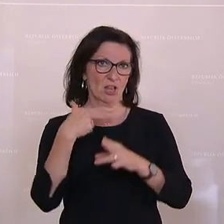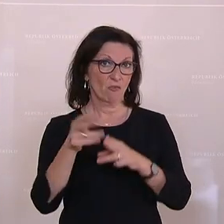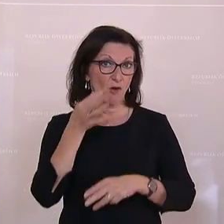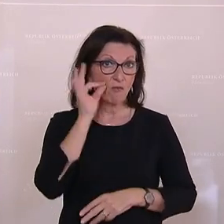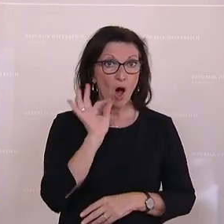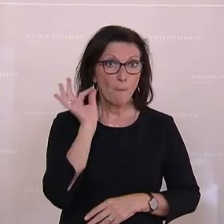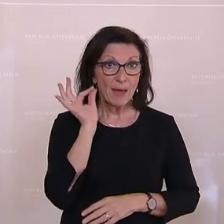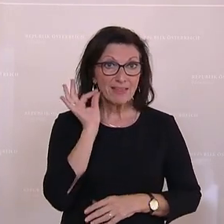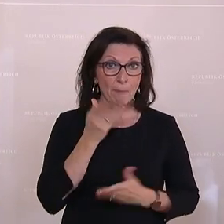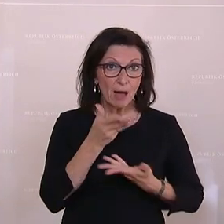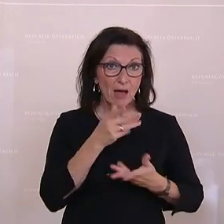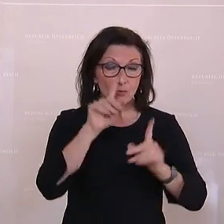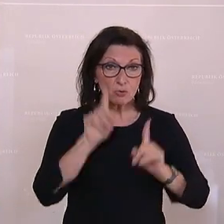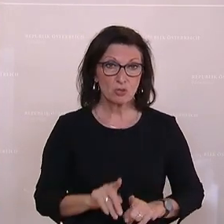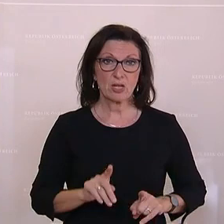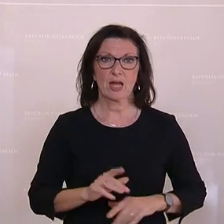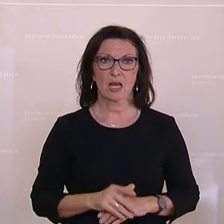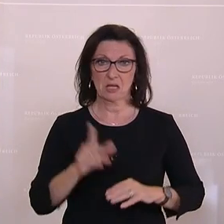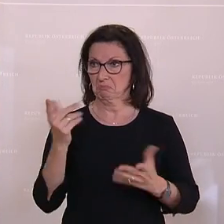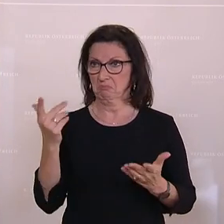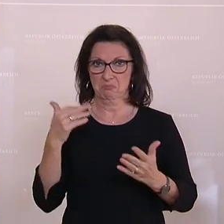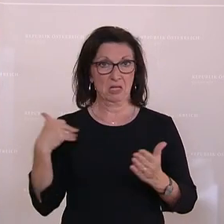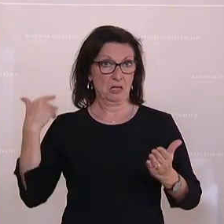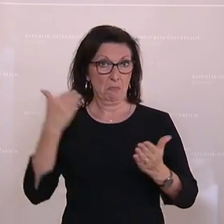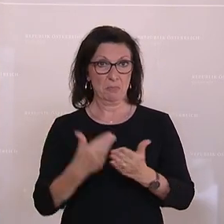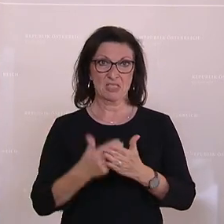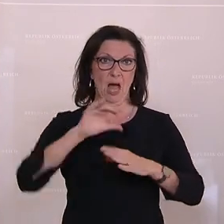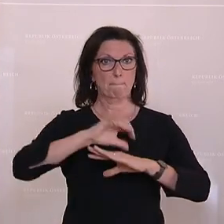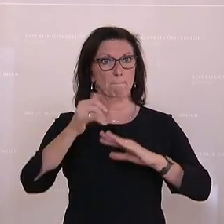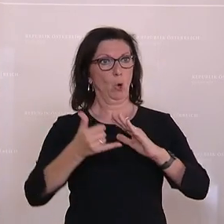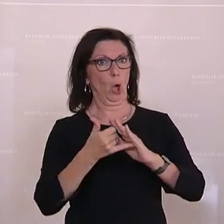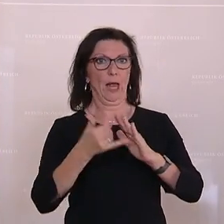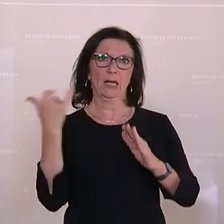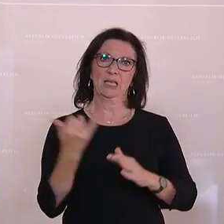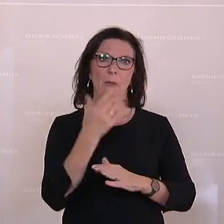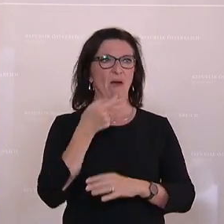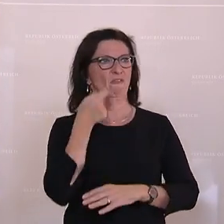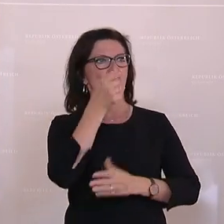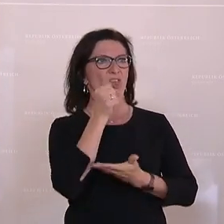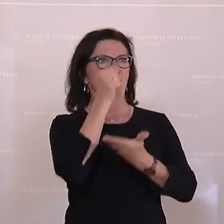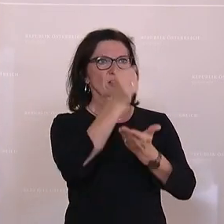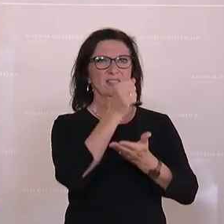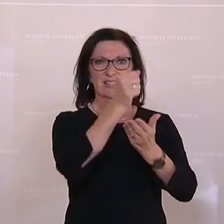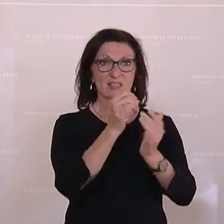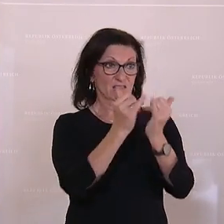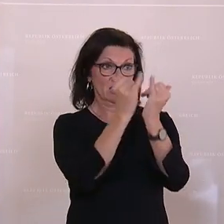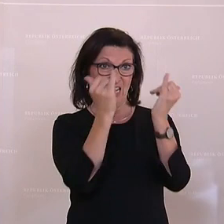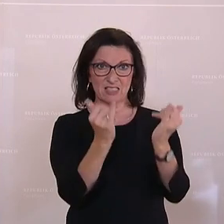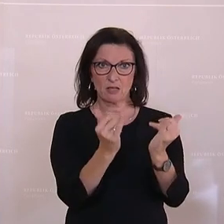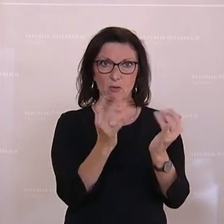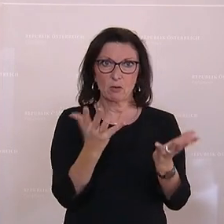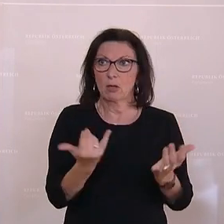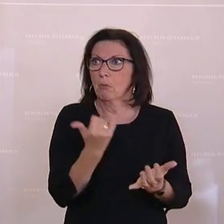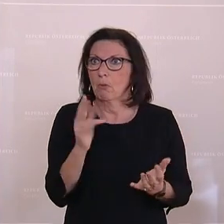Mädchenberatungsstellen. Mit den bisherigen Projektfinanzierungen sind diese Einrichtungen immer in Unsicherheit. Sie haben